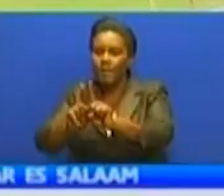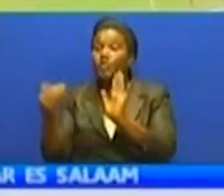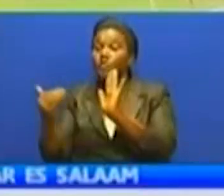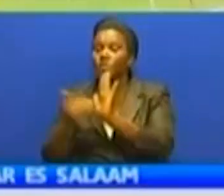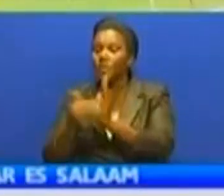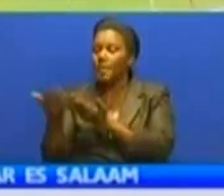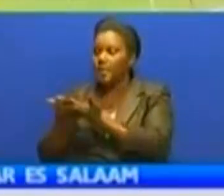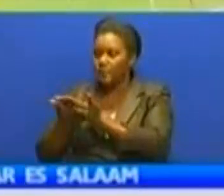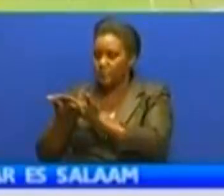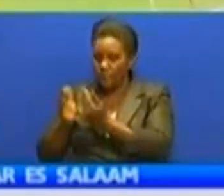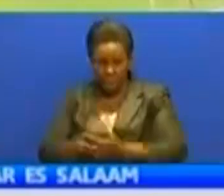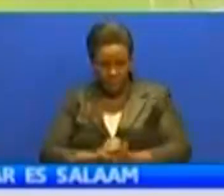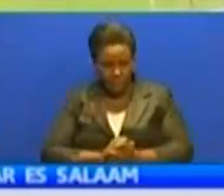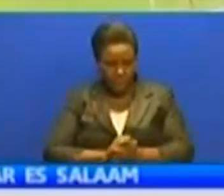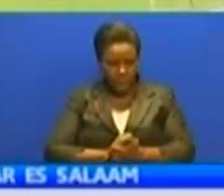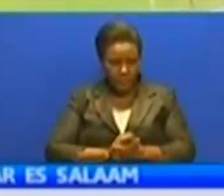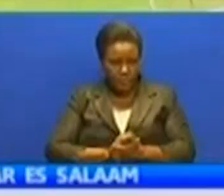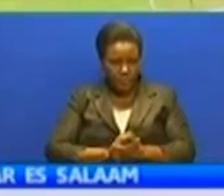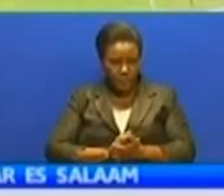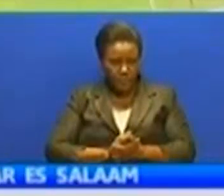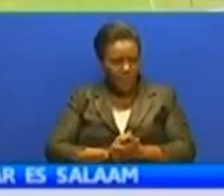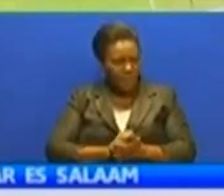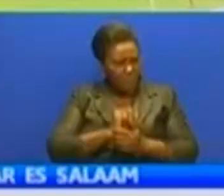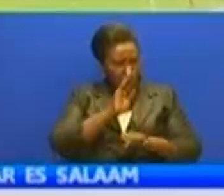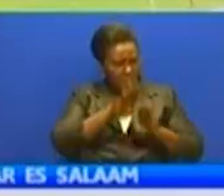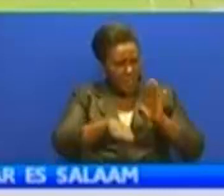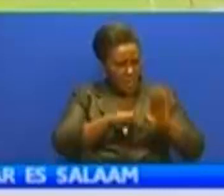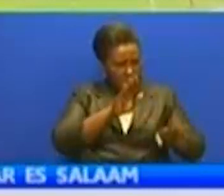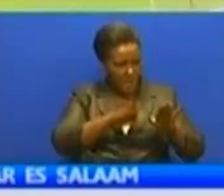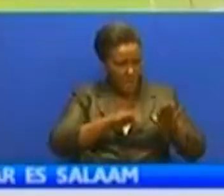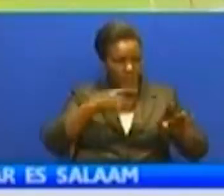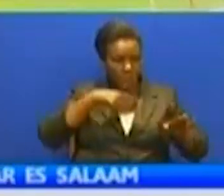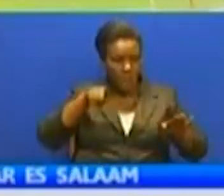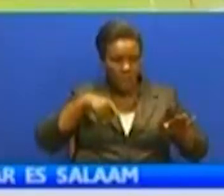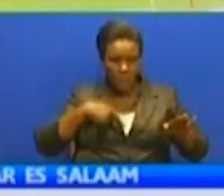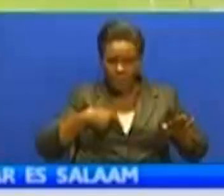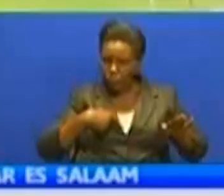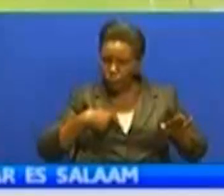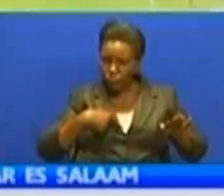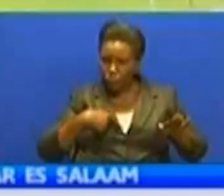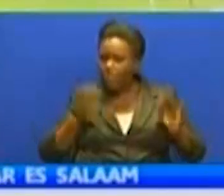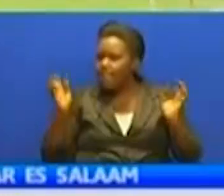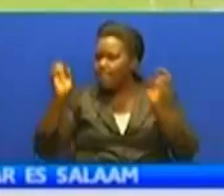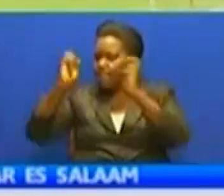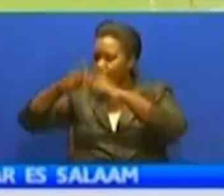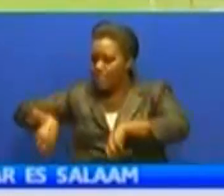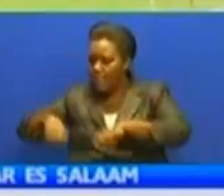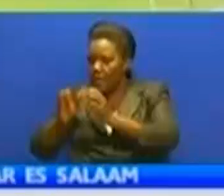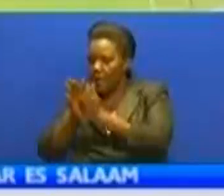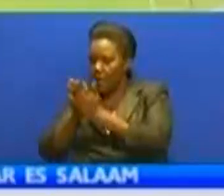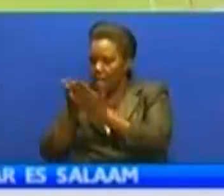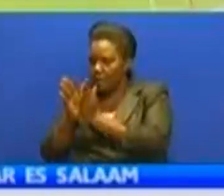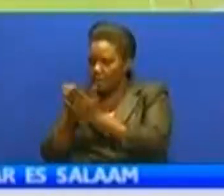Konezo katumia mira na tamaduni kama shiria. Lakini kuna shaliti moja kwamba hizo mira na tamaduni hazitakiwi